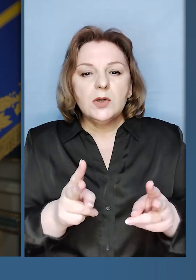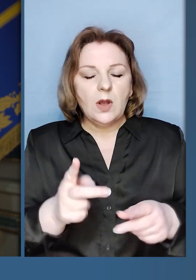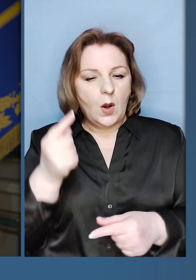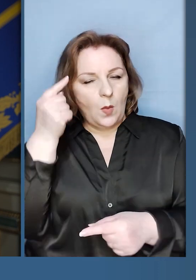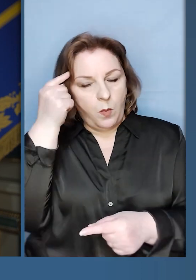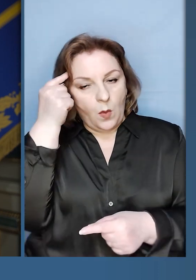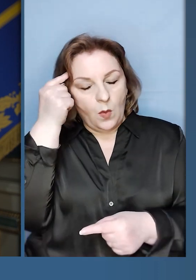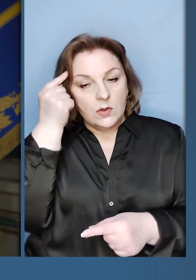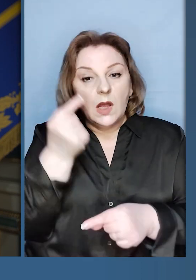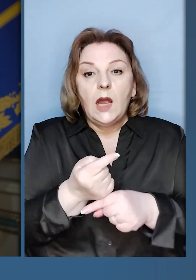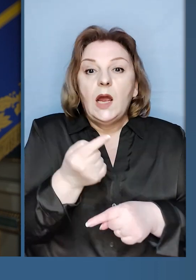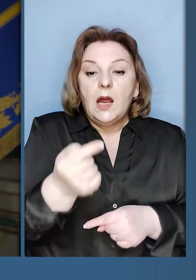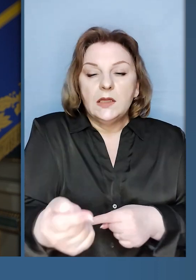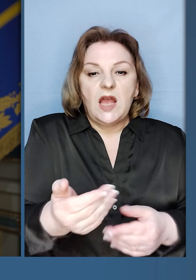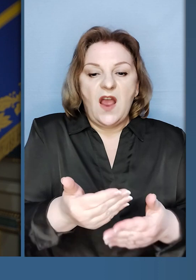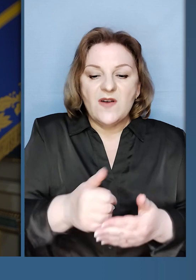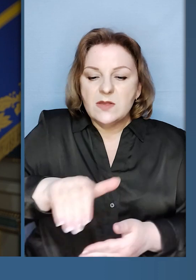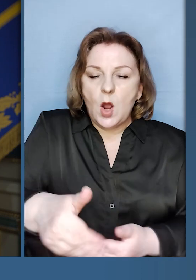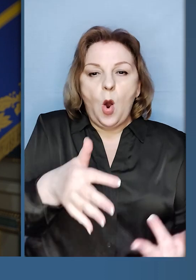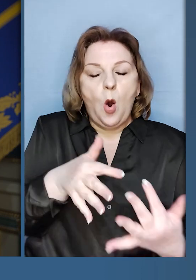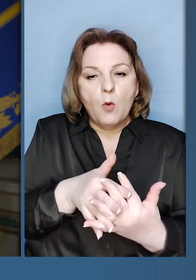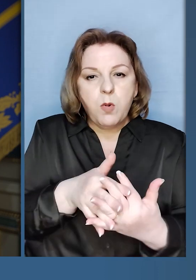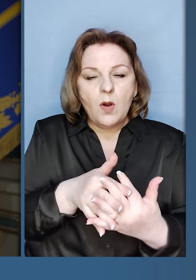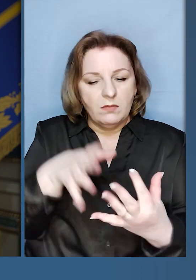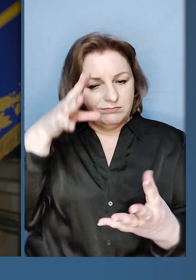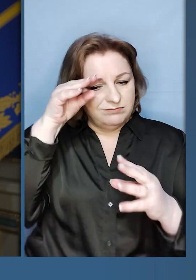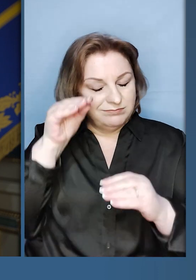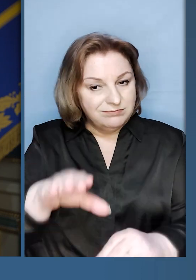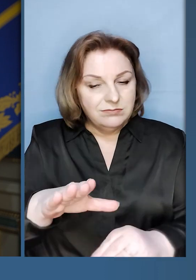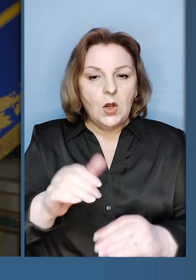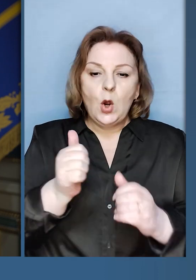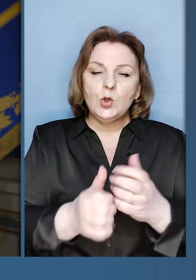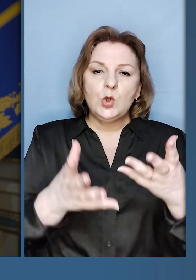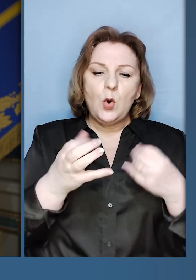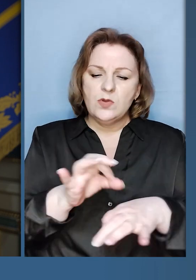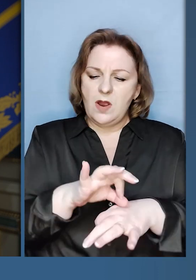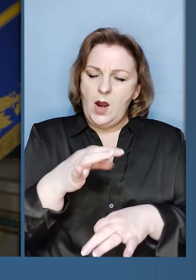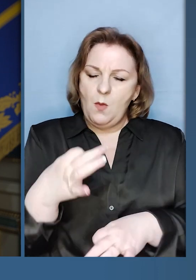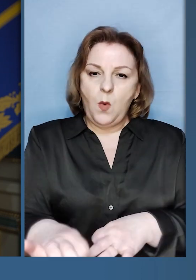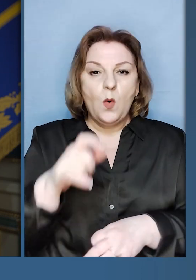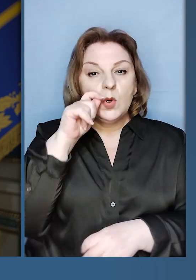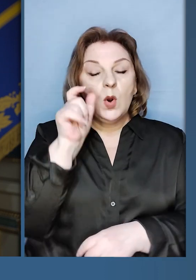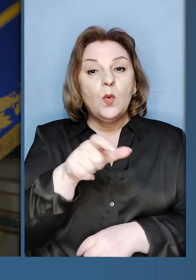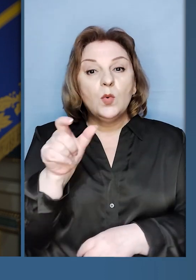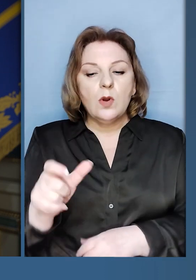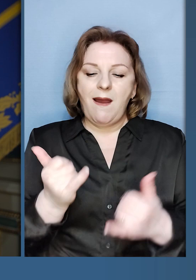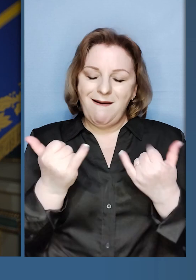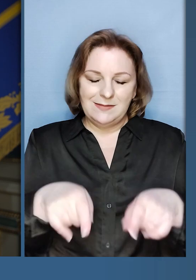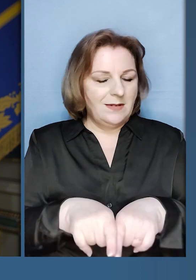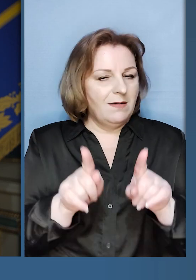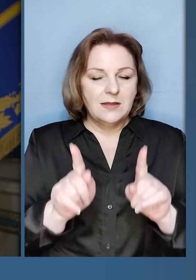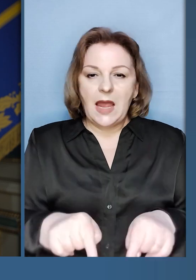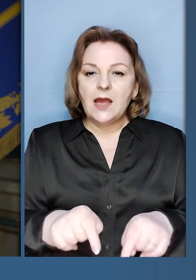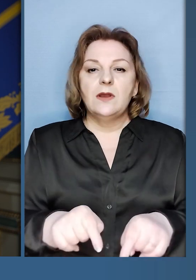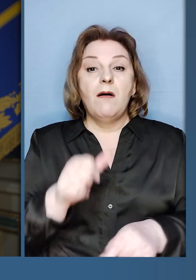а хто подумки далеко від окопів, від щоденного болю українців.